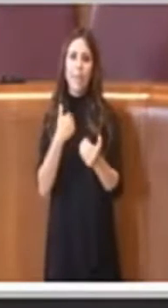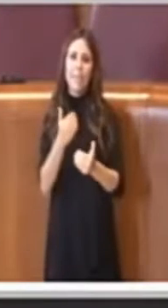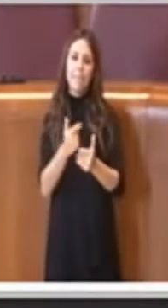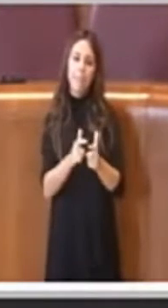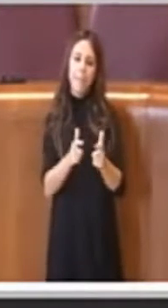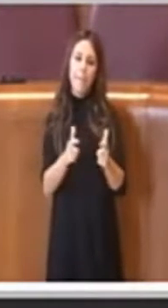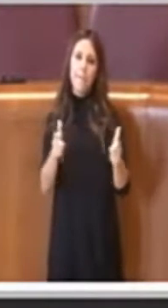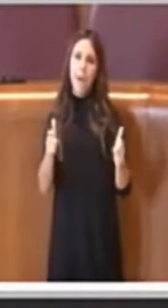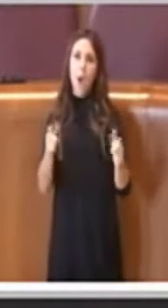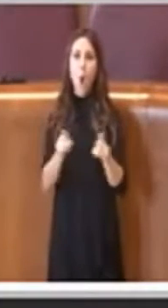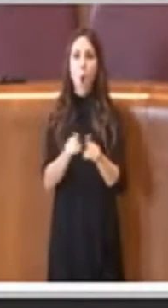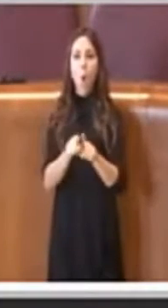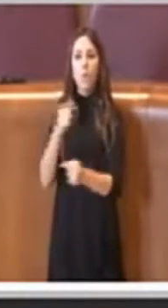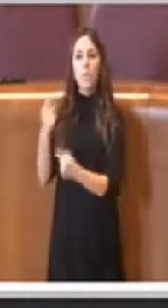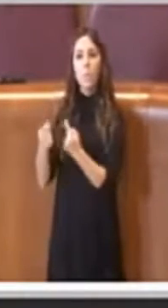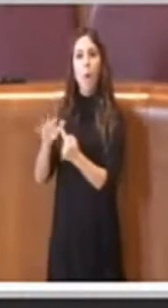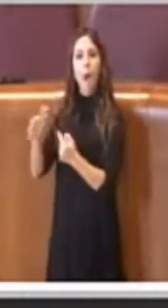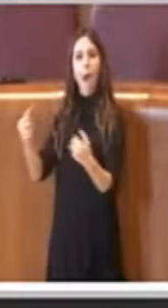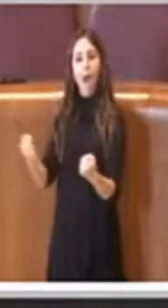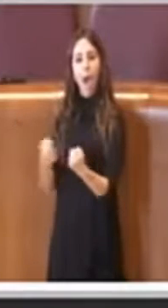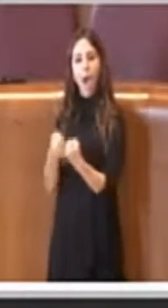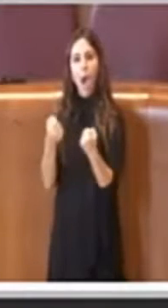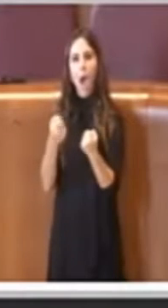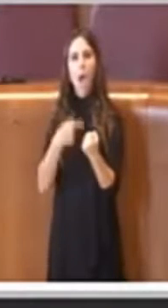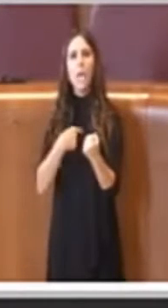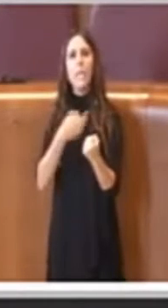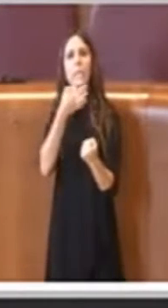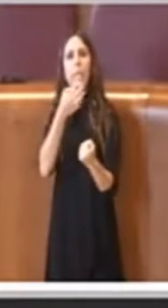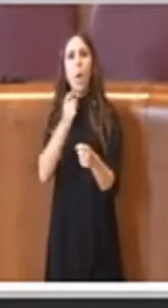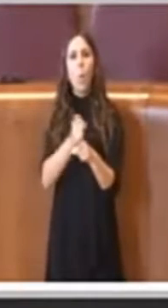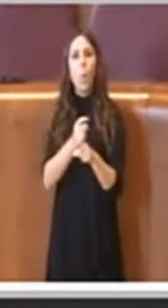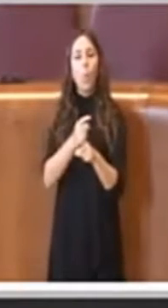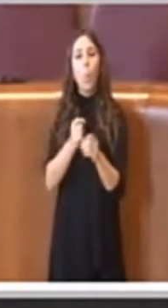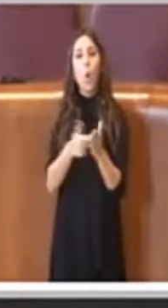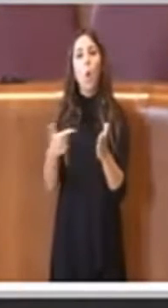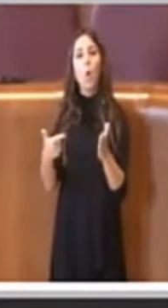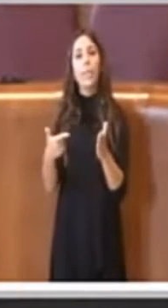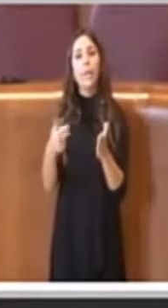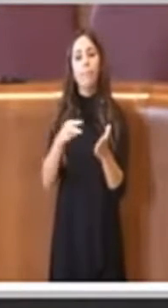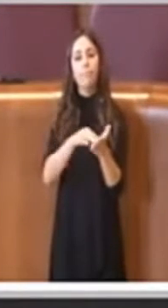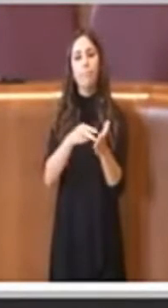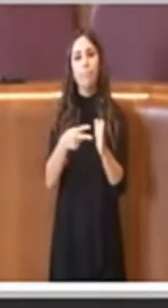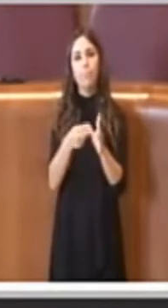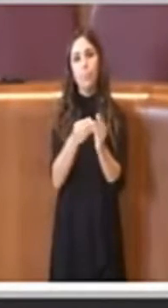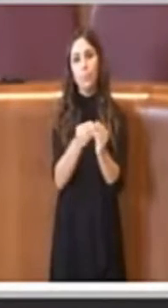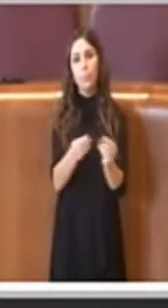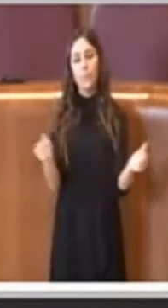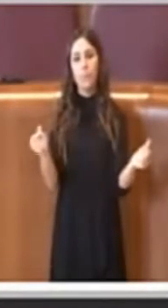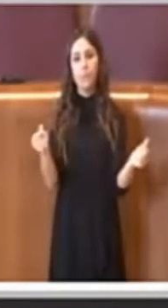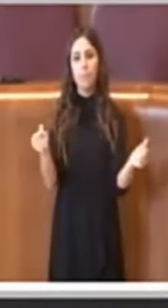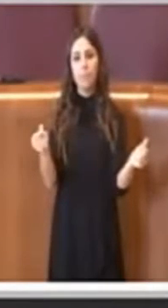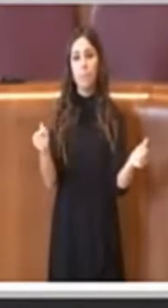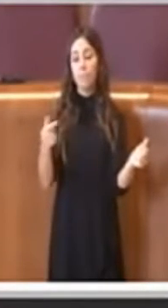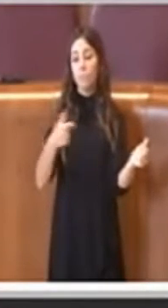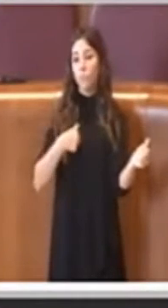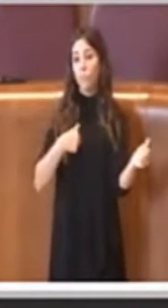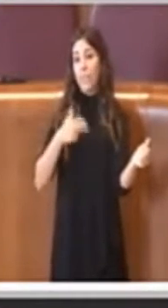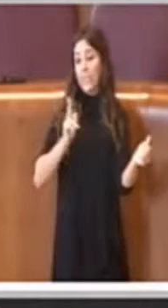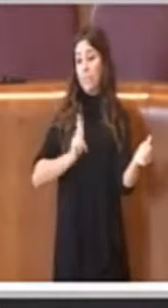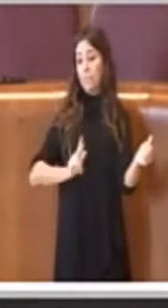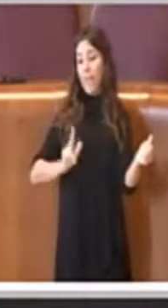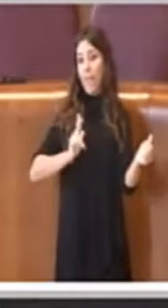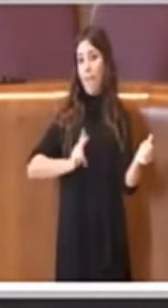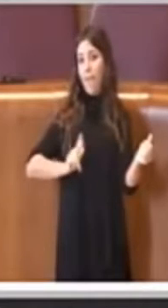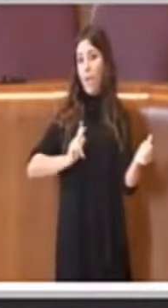allora bisogna trovare delle soluzioni. Effettivamente si è sperato in una soluzione